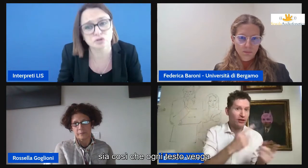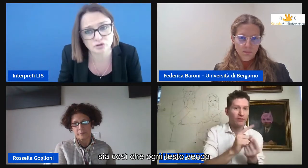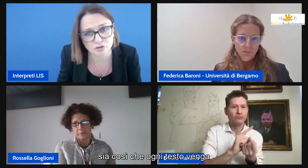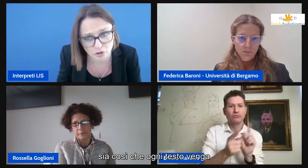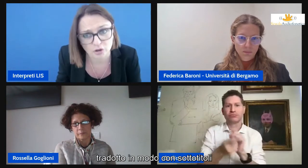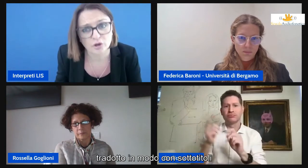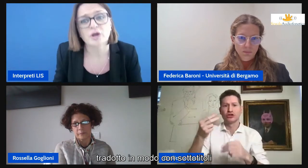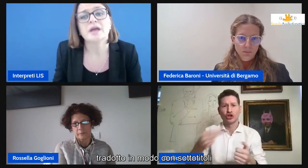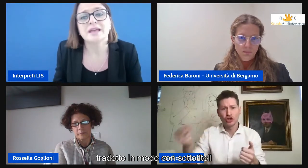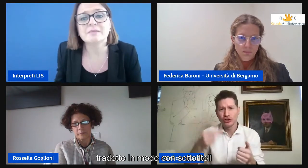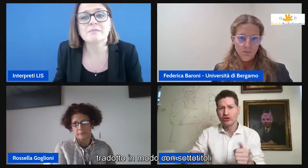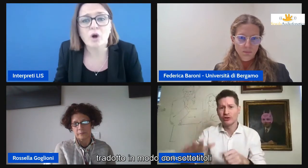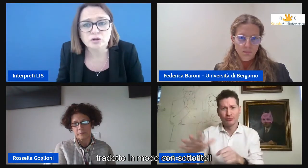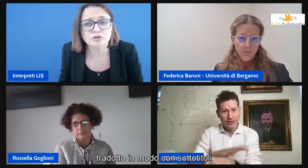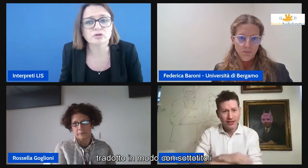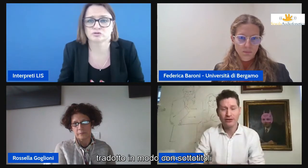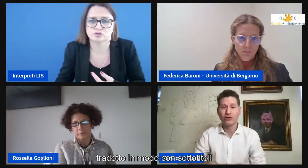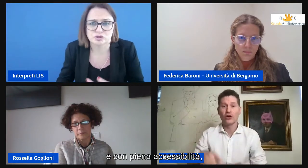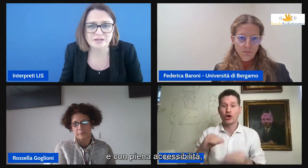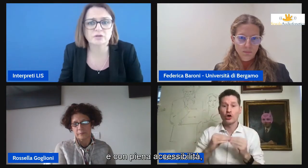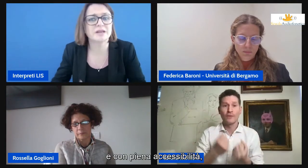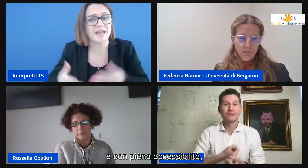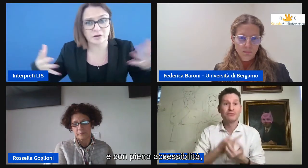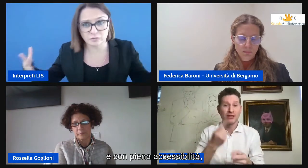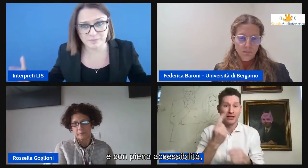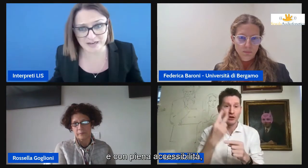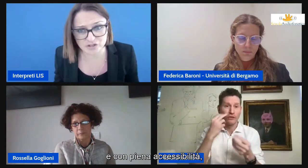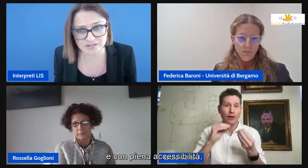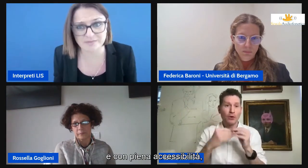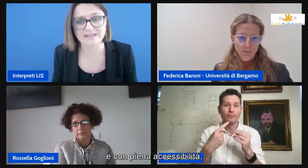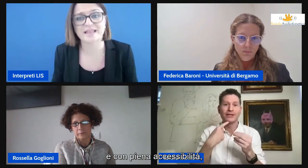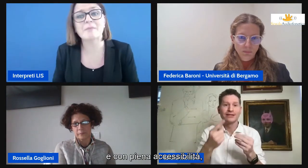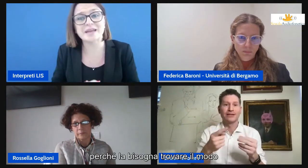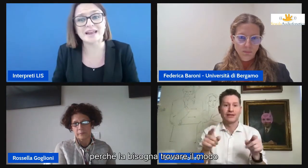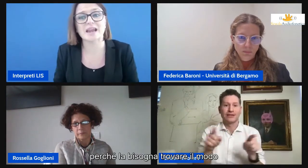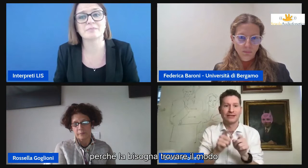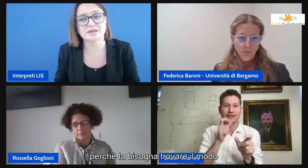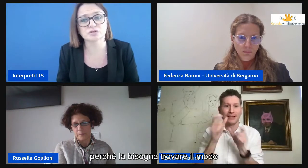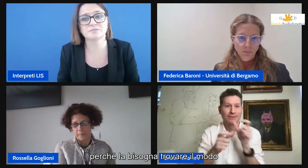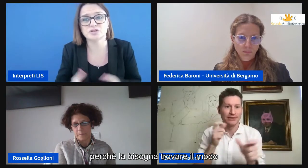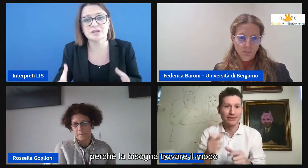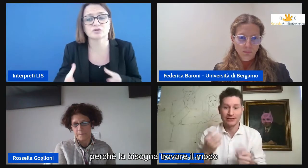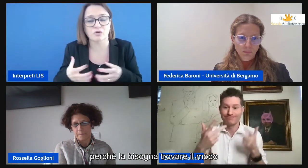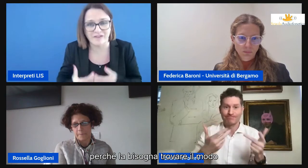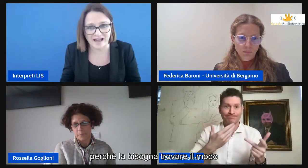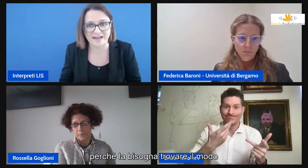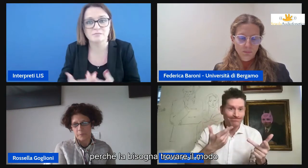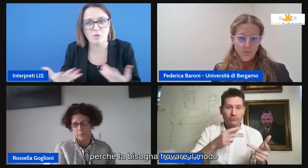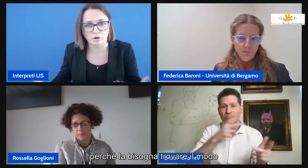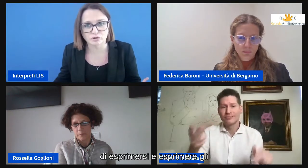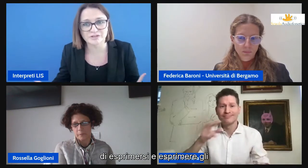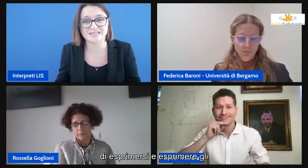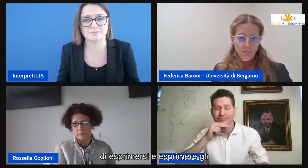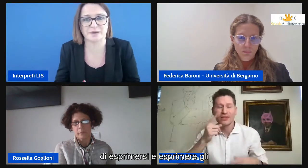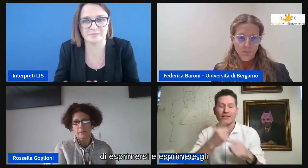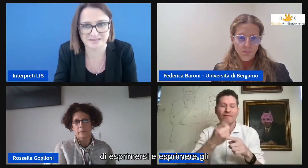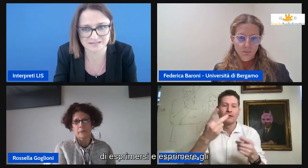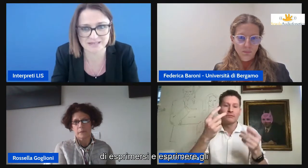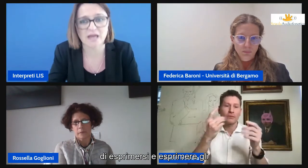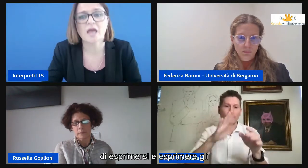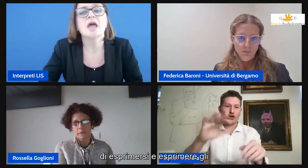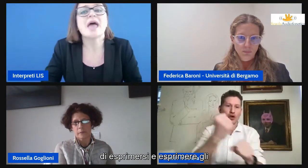venga tradotto in modo con sottotitoli e con piena accessibilità perché bisogna trovare il modo di